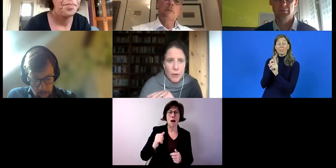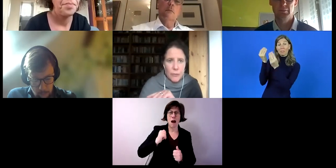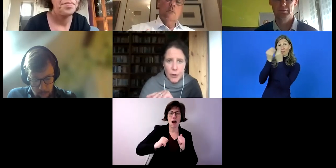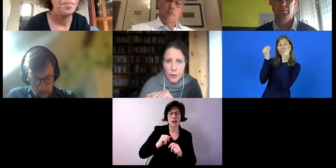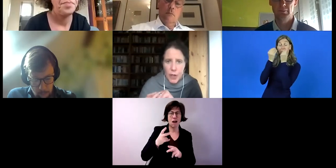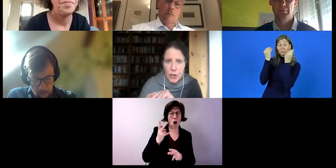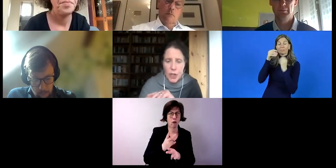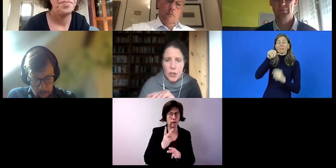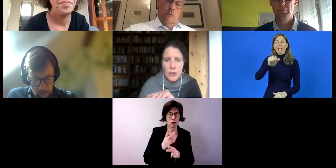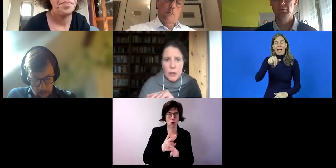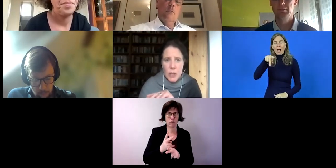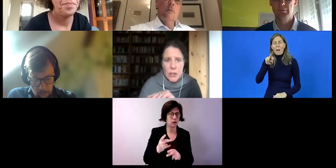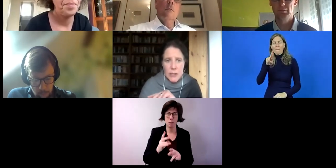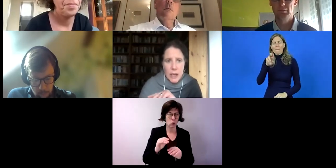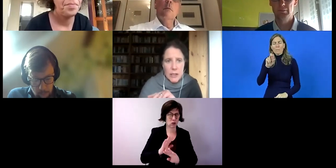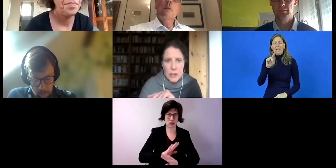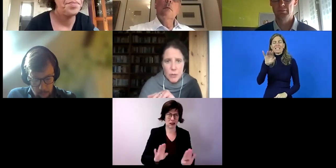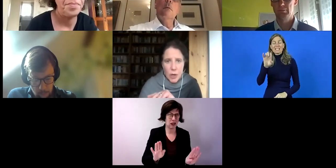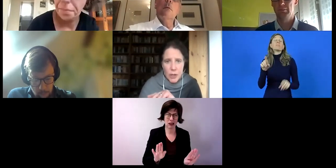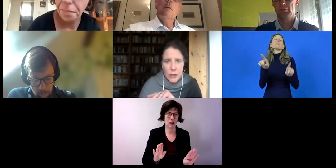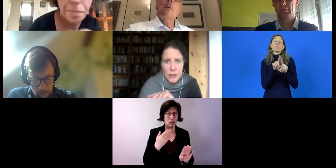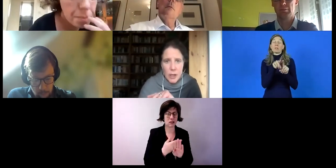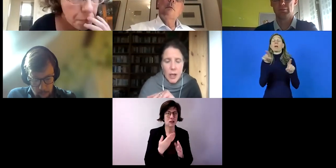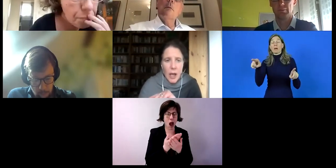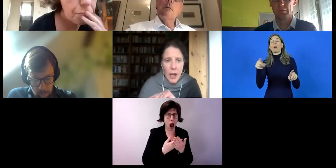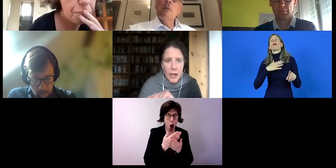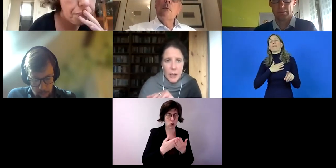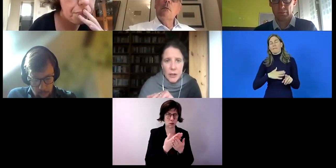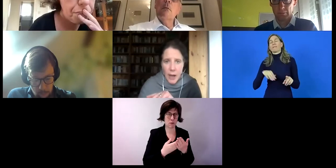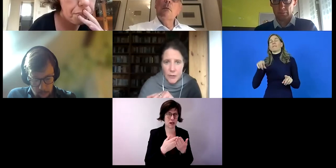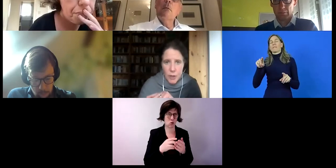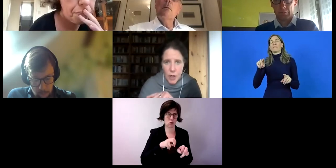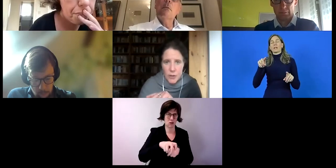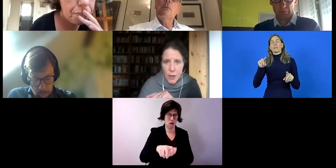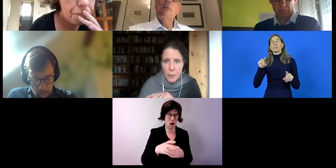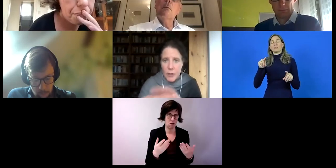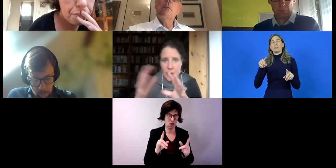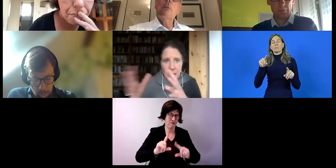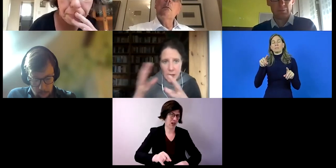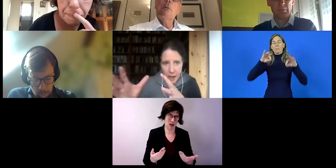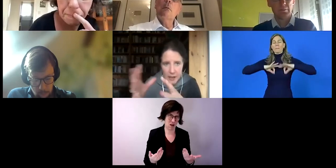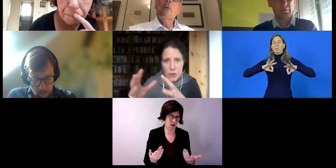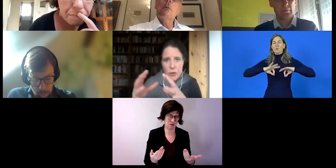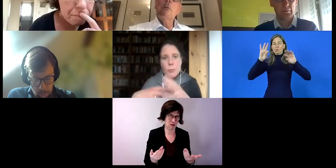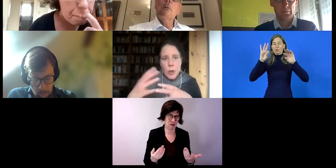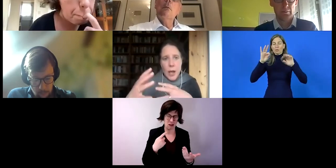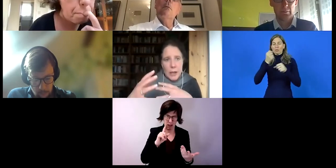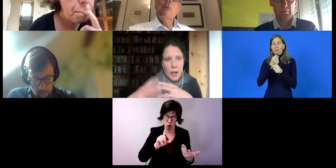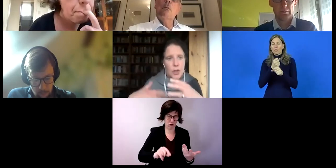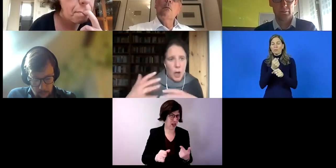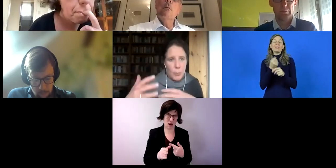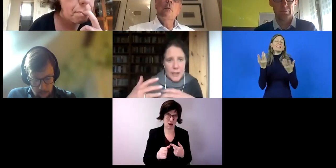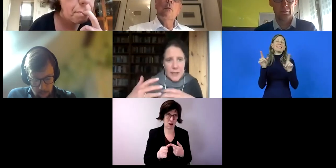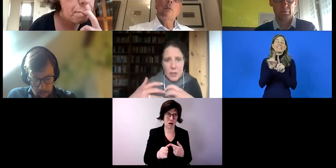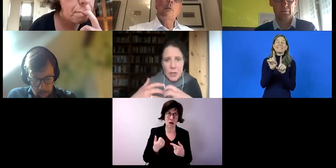genug genutzt wird, sind Ausbildungsgänge, meines Erachtens. Aber auch hier werden